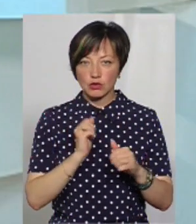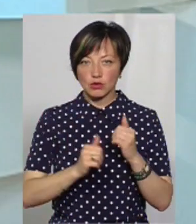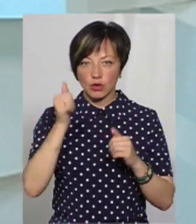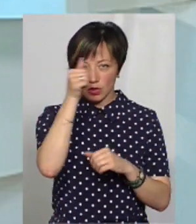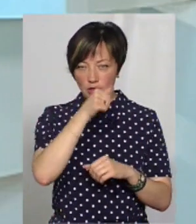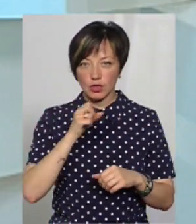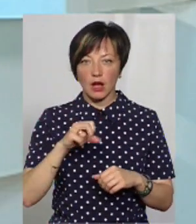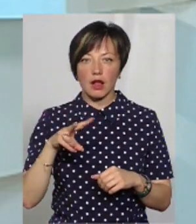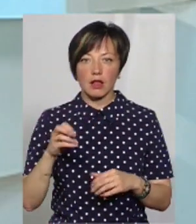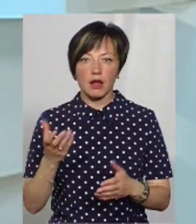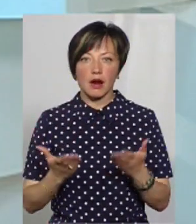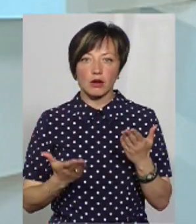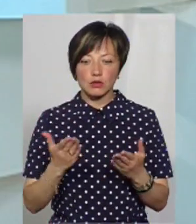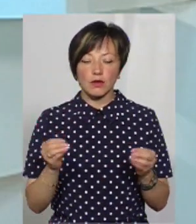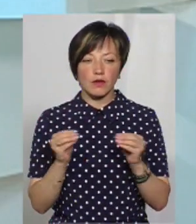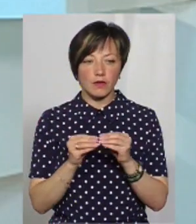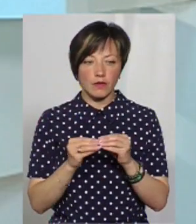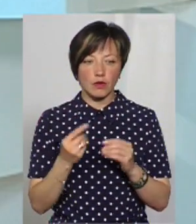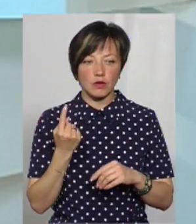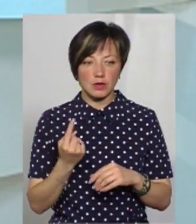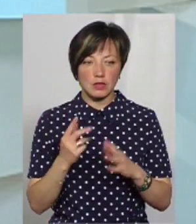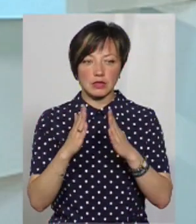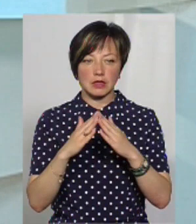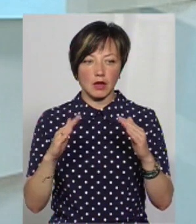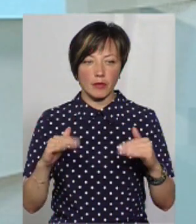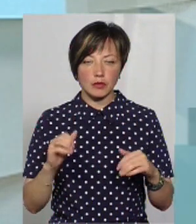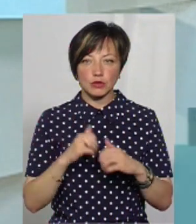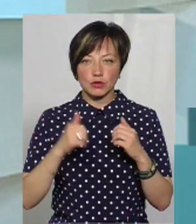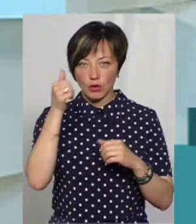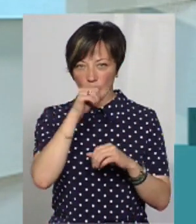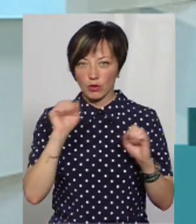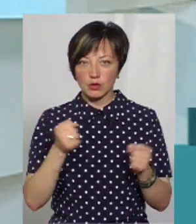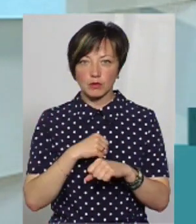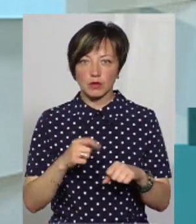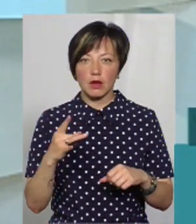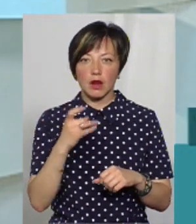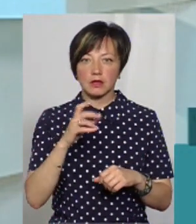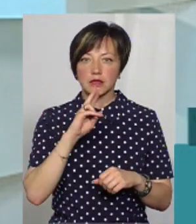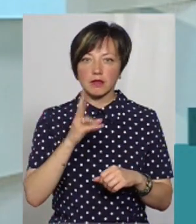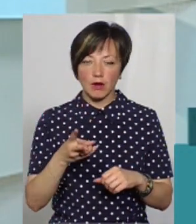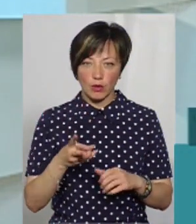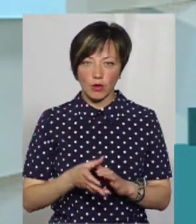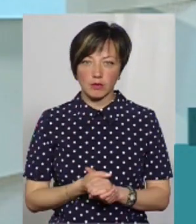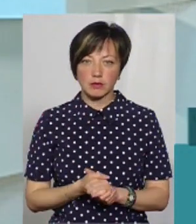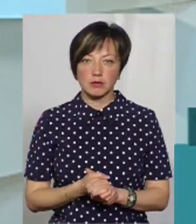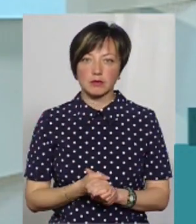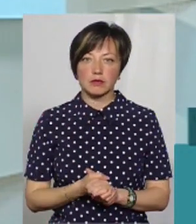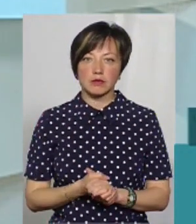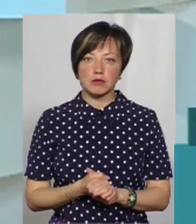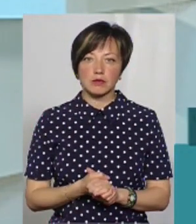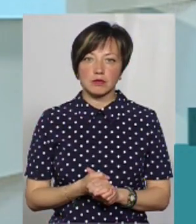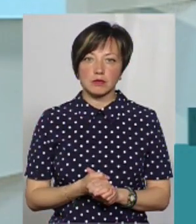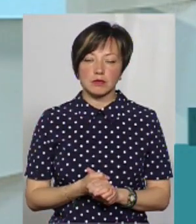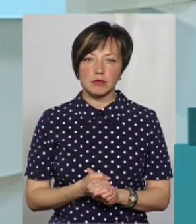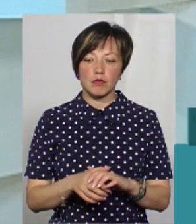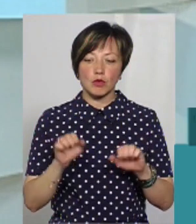Але, якщо в один і той самий табір, щороку не можна, можна один раз на два роки. Зрозуміло, що там, як